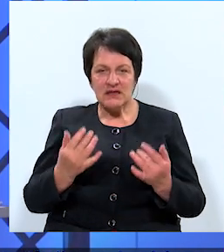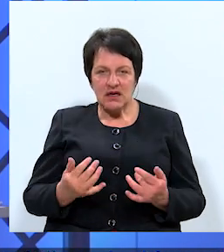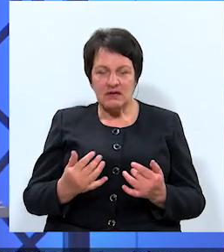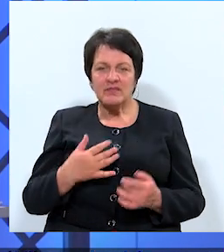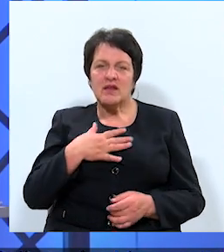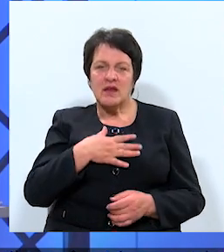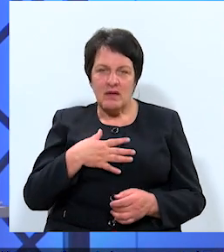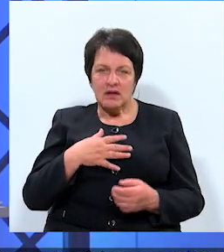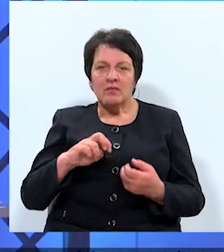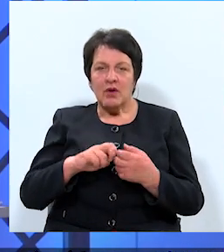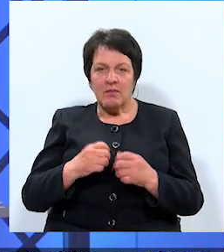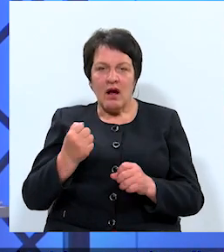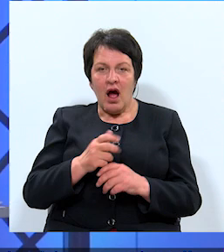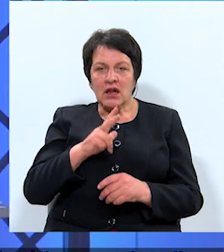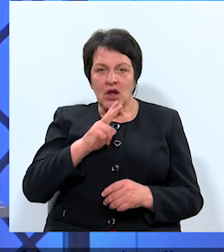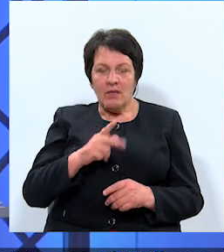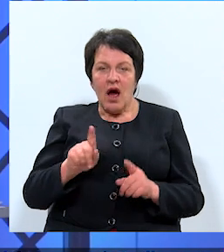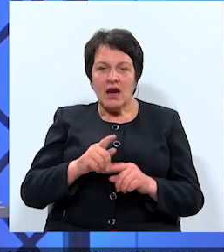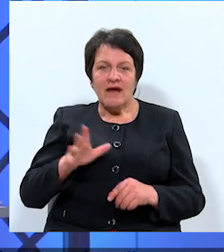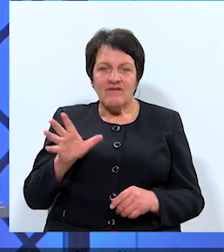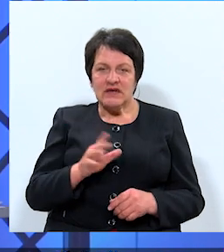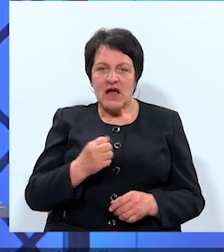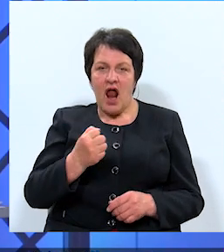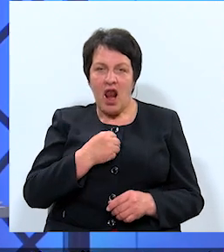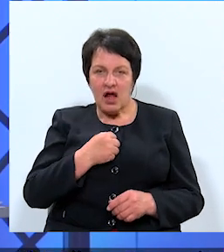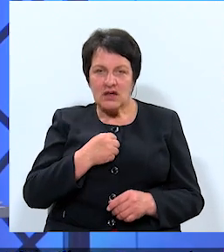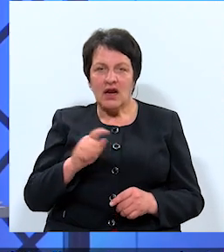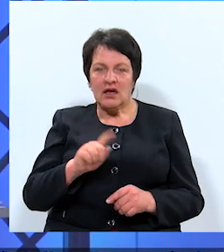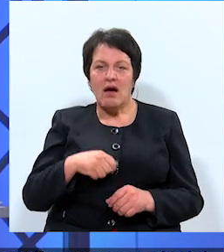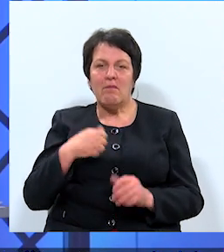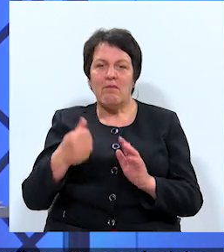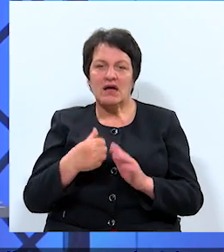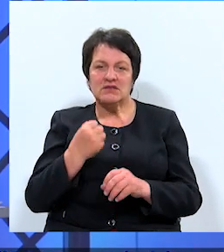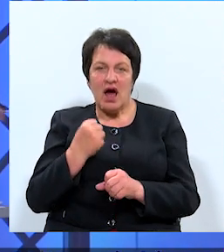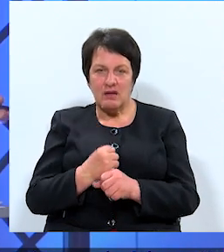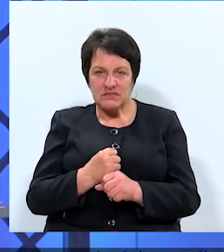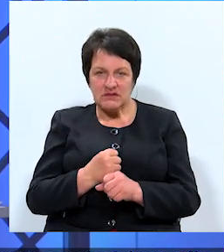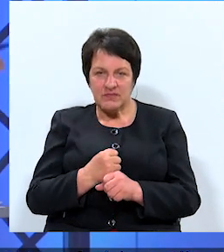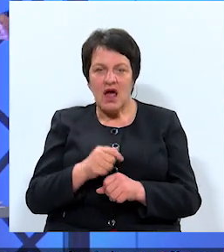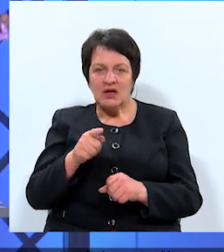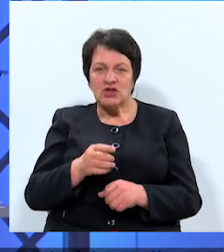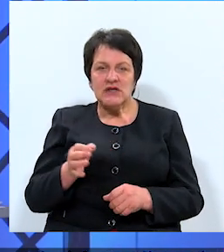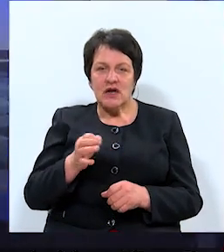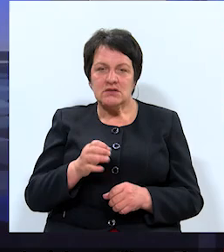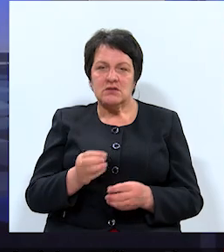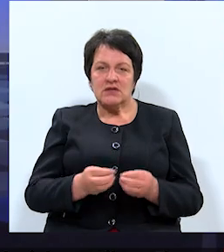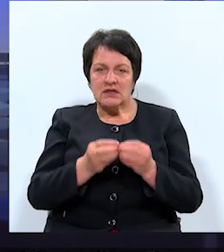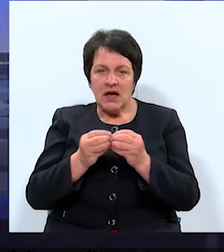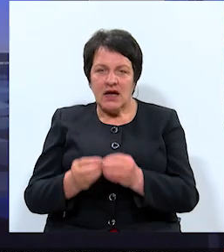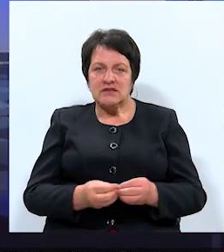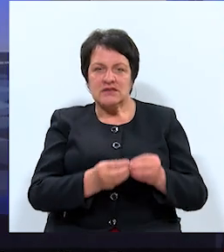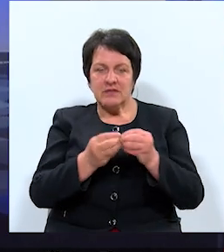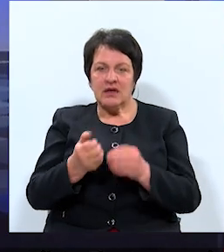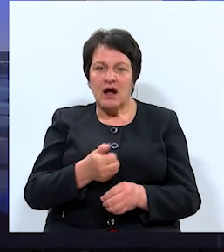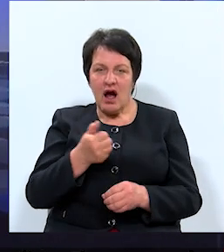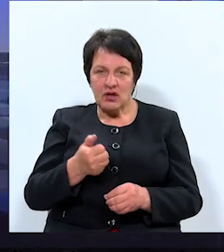Nepatīkama problēma gan Daugavpilī, gan arī visā Latgales reģionā ir bezdarbs. Šis reģions gadu desmitus ir